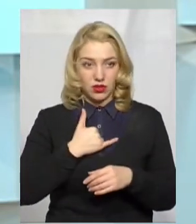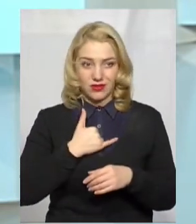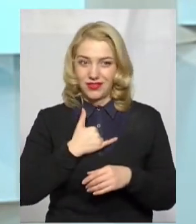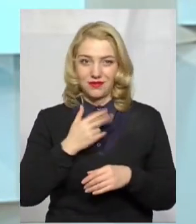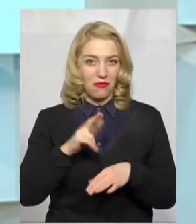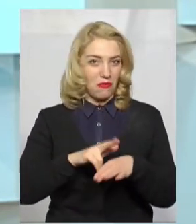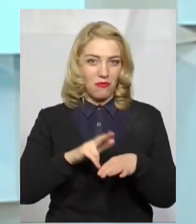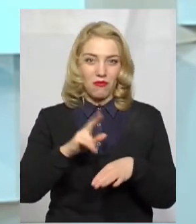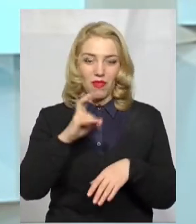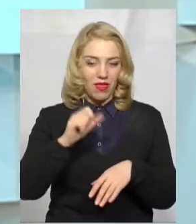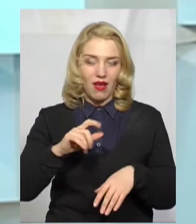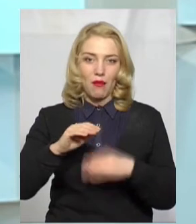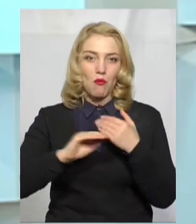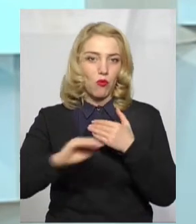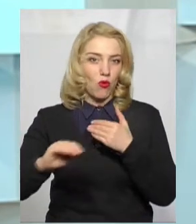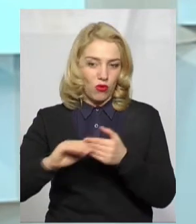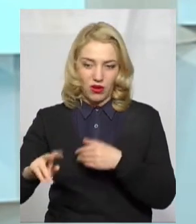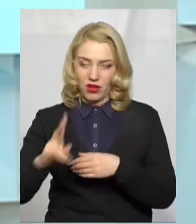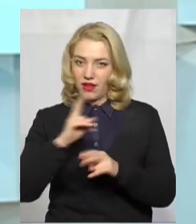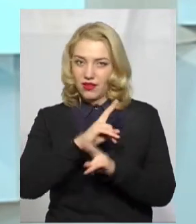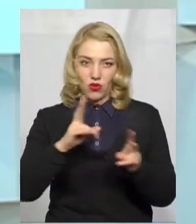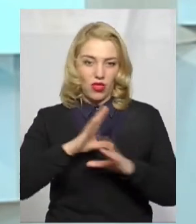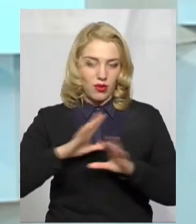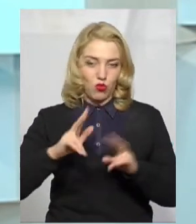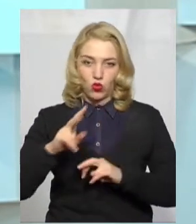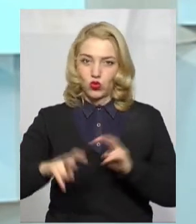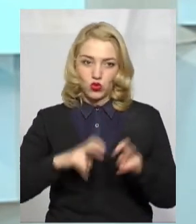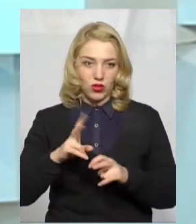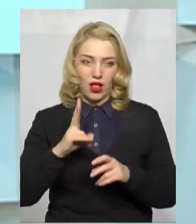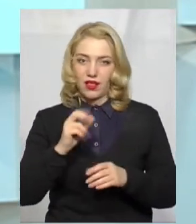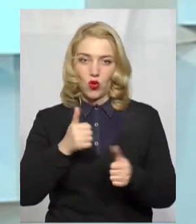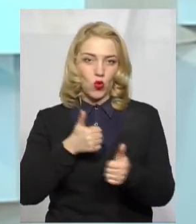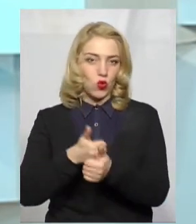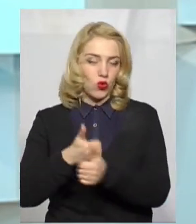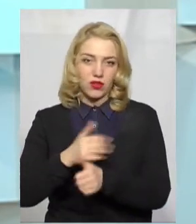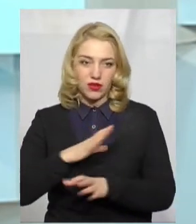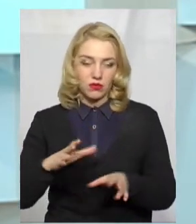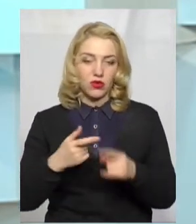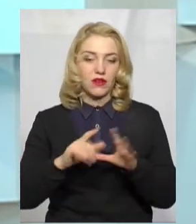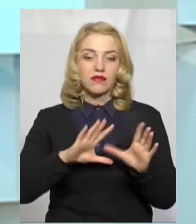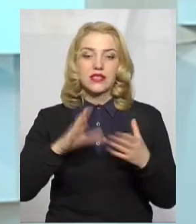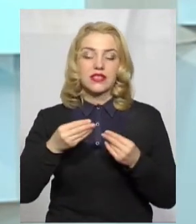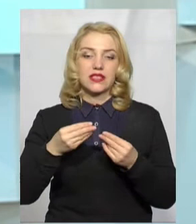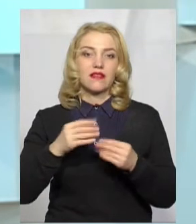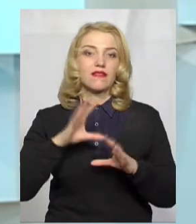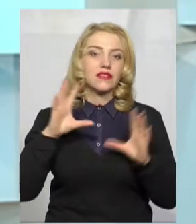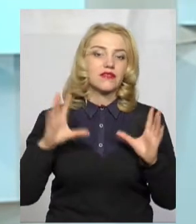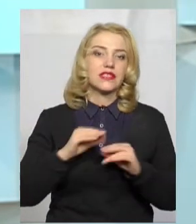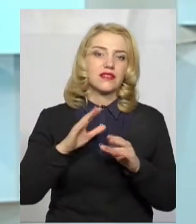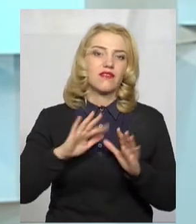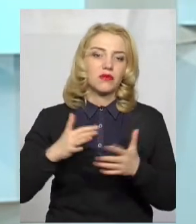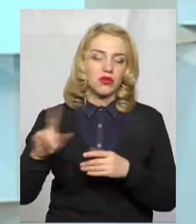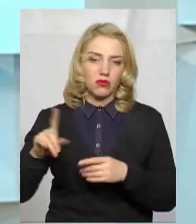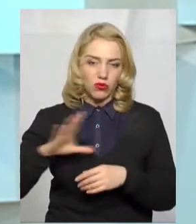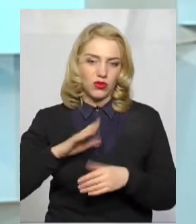поки що нікого не шукали, не доганяли. Всі випадки, які в нас документувалися, це безпосередньо фактично